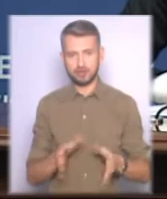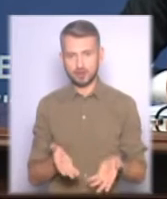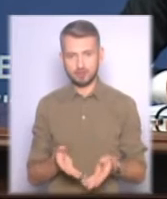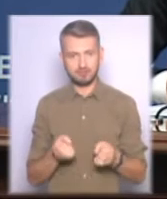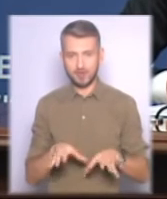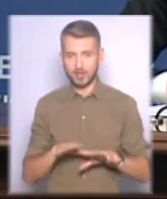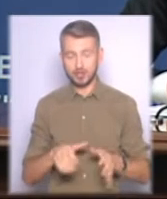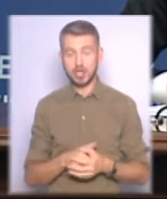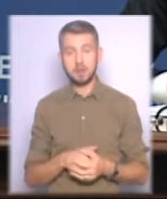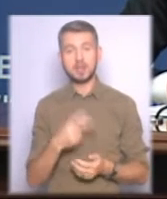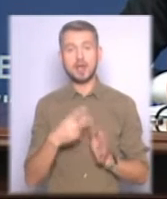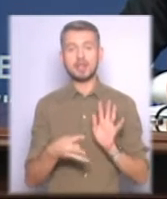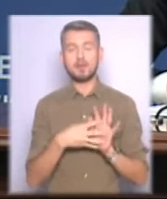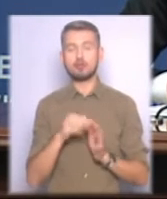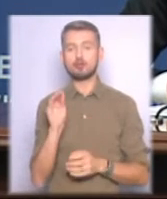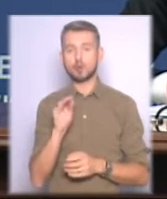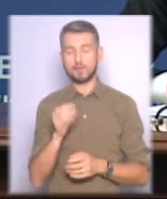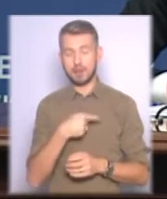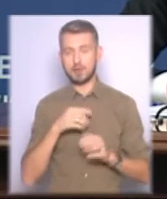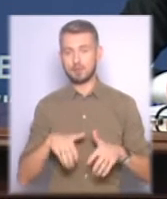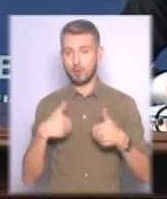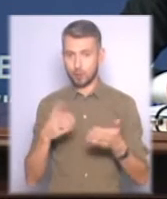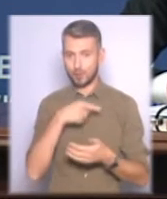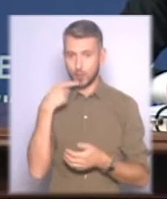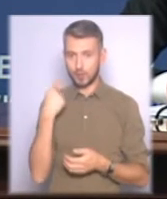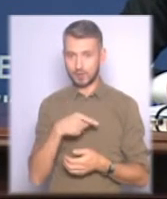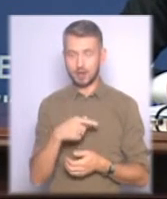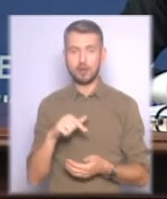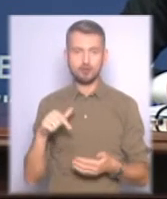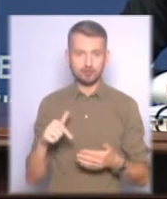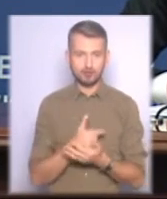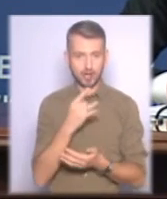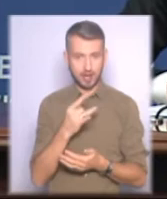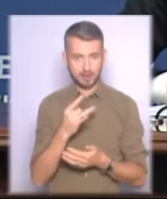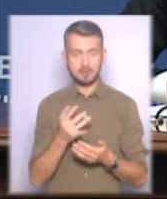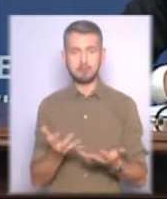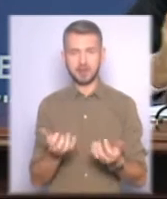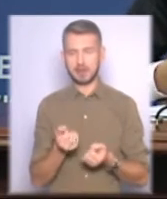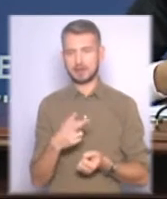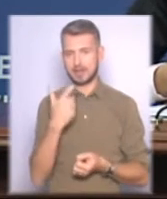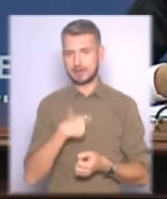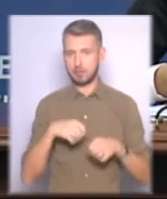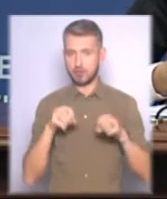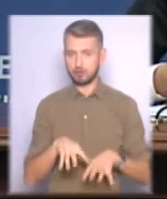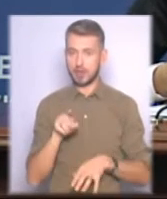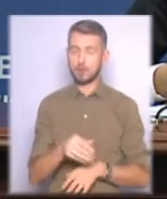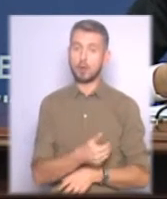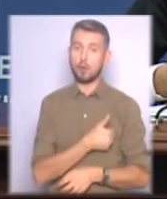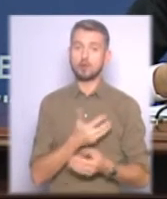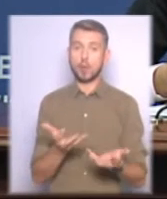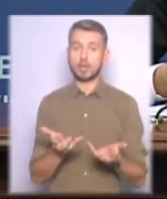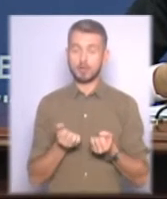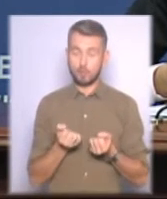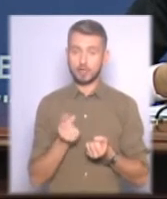29 жовтня ми пропонуємо Росії ще раз прийняти для себе рішення. Так вони хочуть отримувати